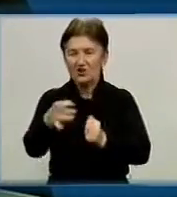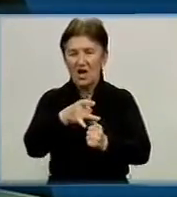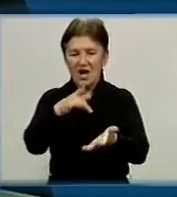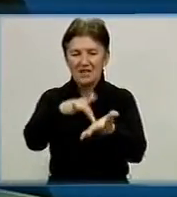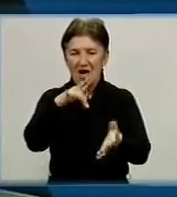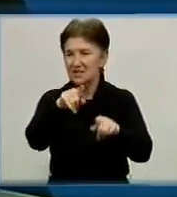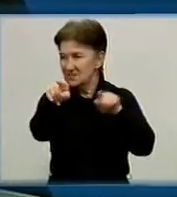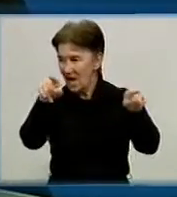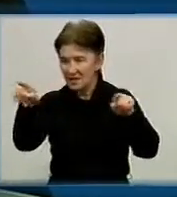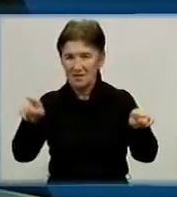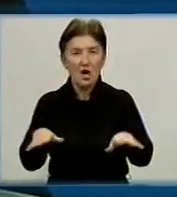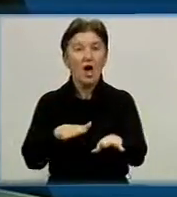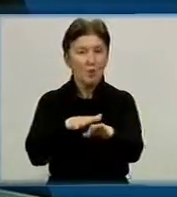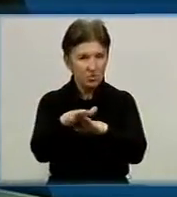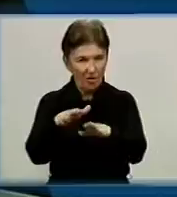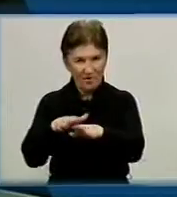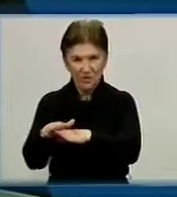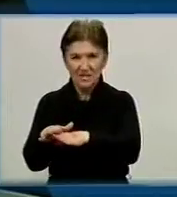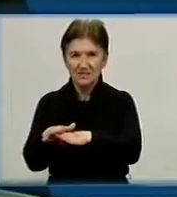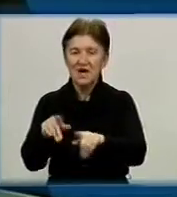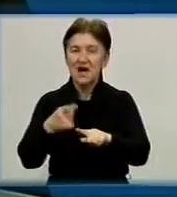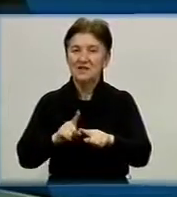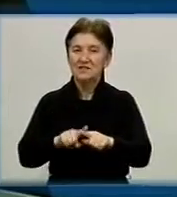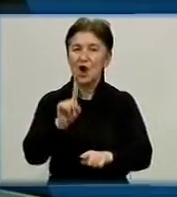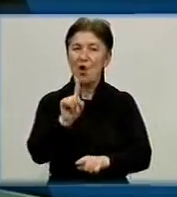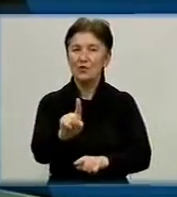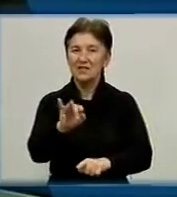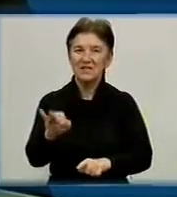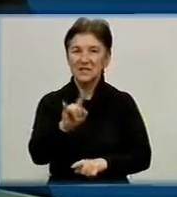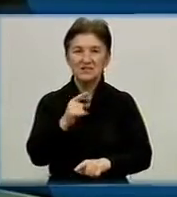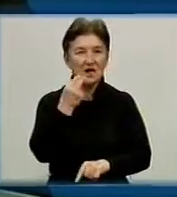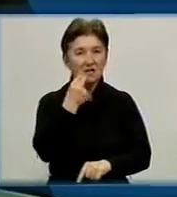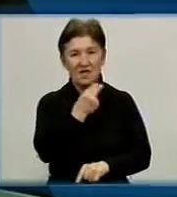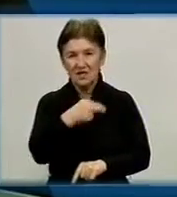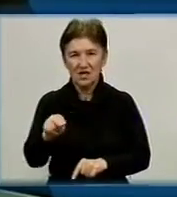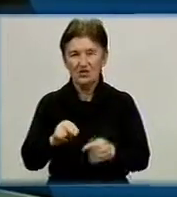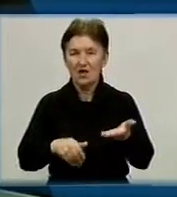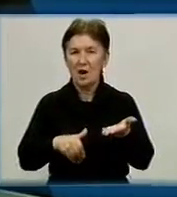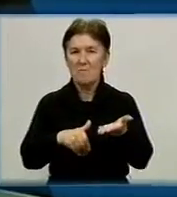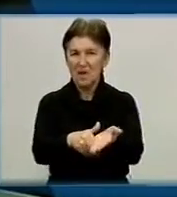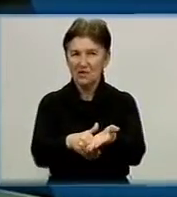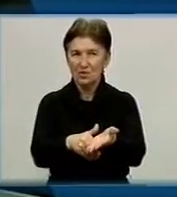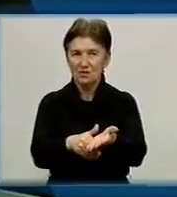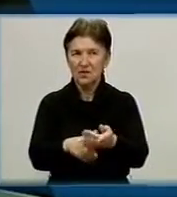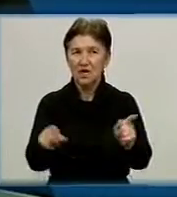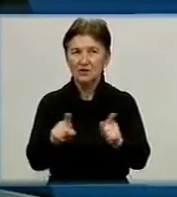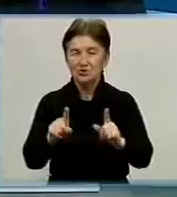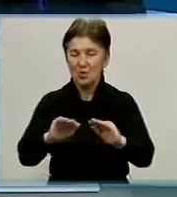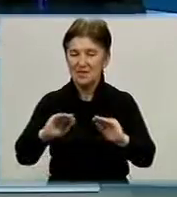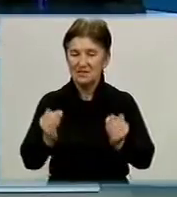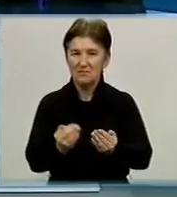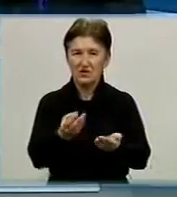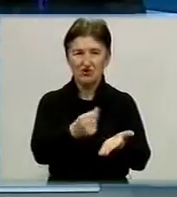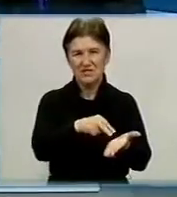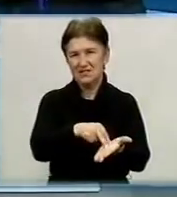проводяться дані заходи. Це один із найкращих методів щодо зменшення ціни на